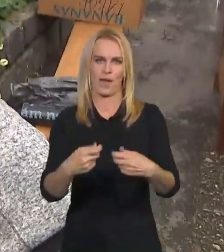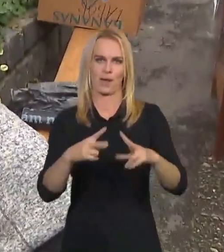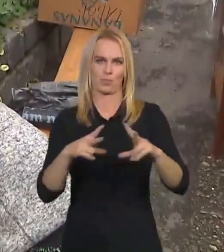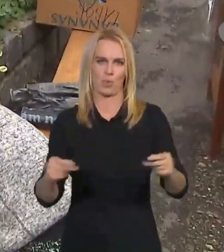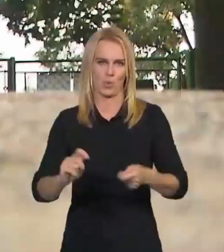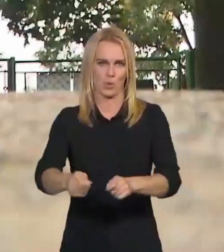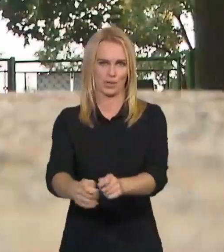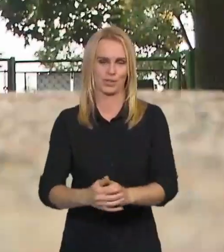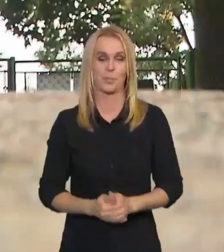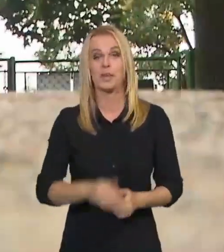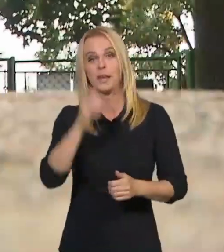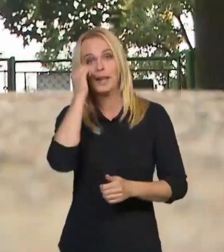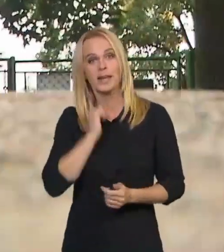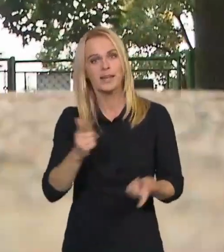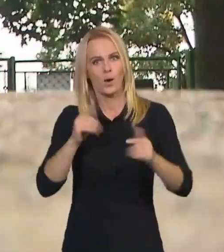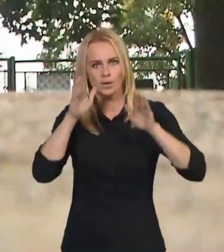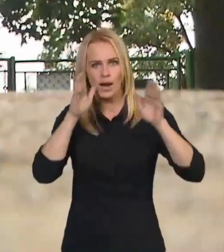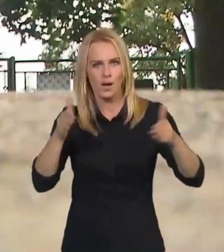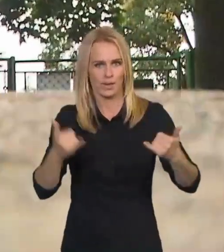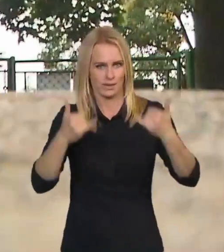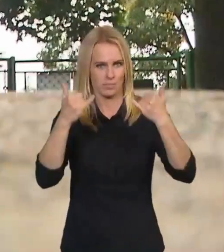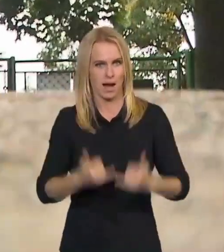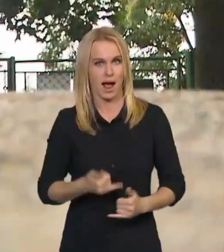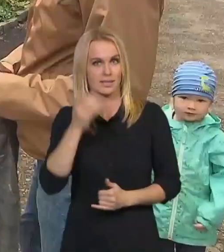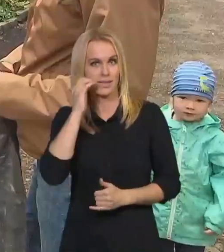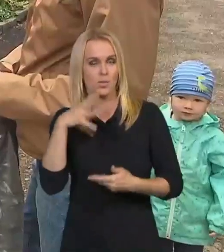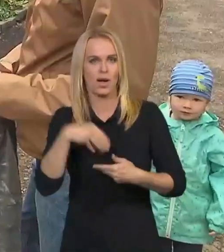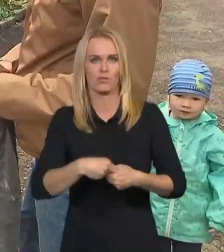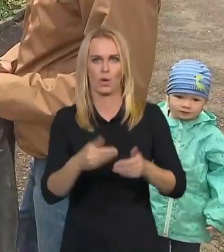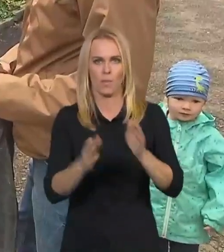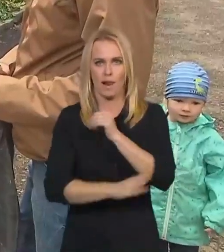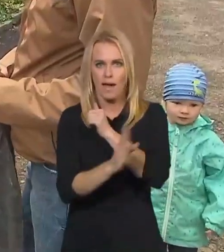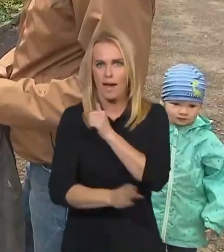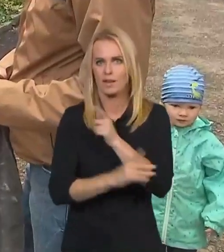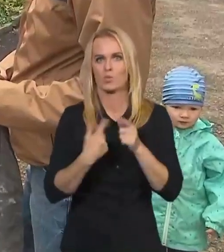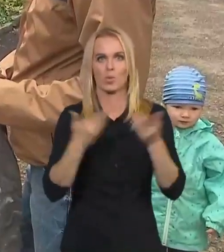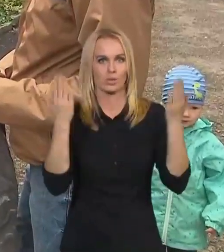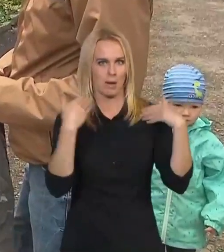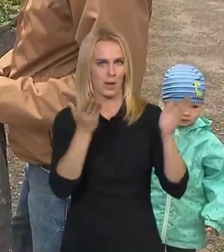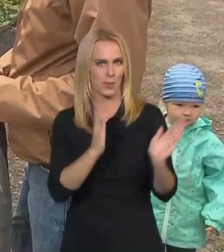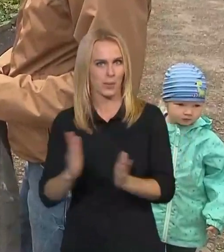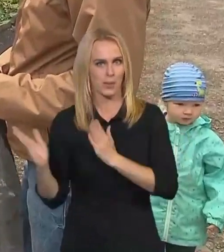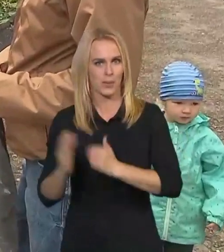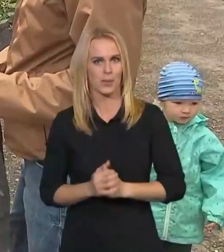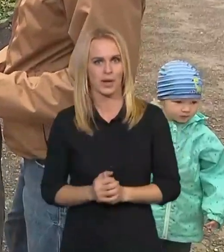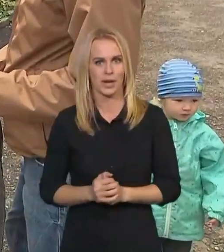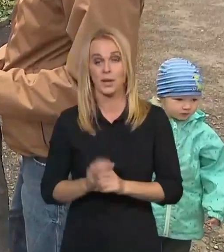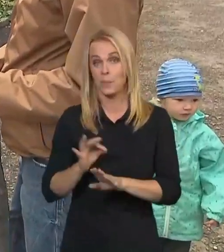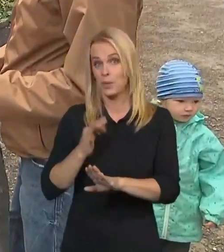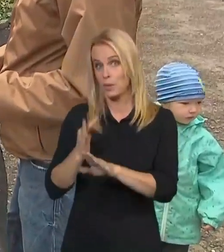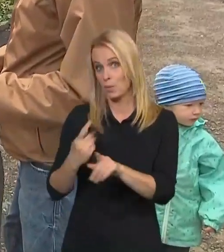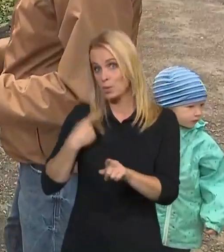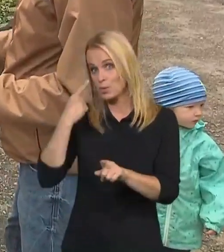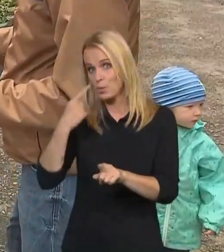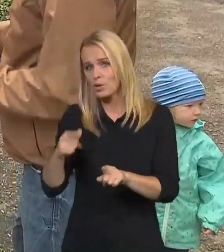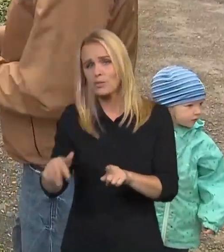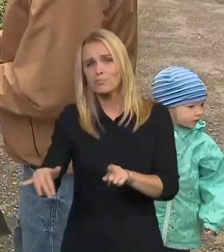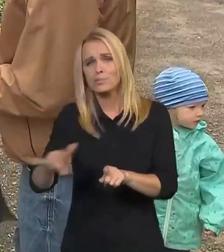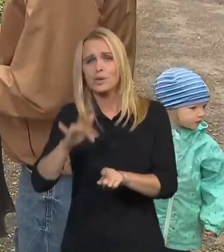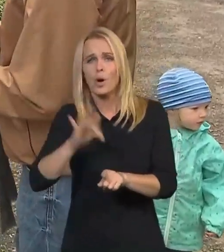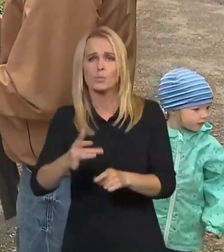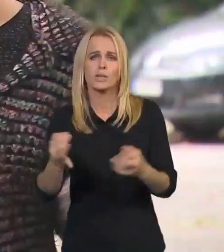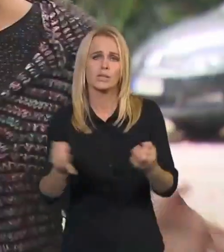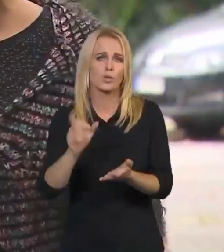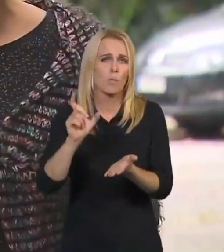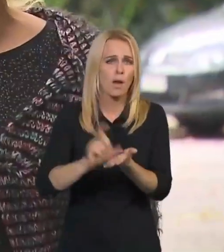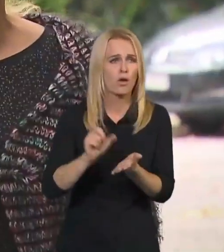Lidé sem od rána přicházeli uklízet les i místní park. Zkuste se tam podívat, oni jsou tam občas nějaký tu plechovka, tu